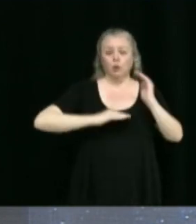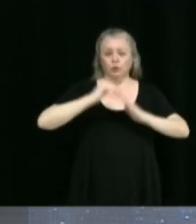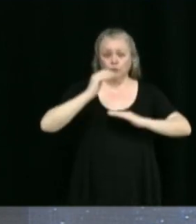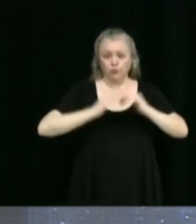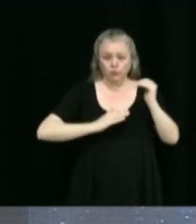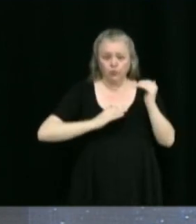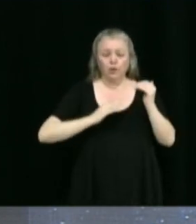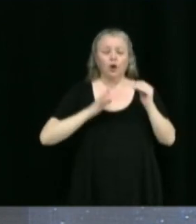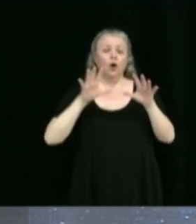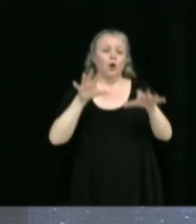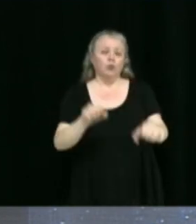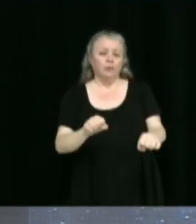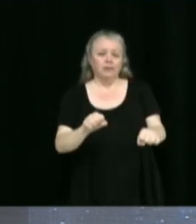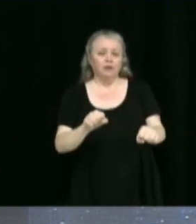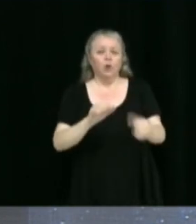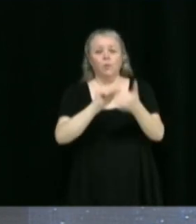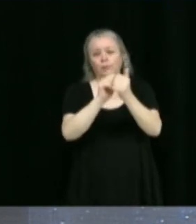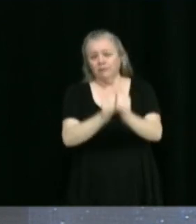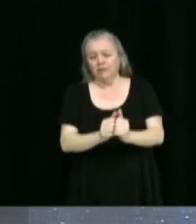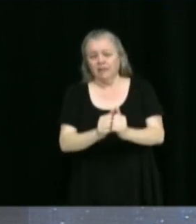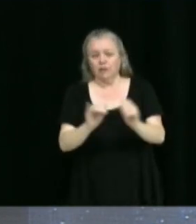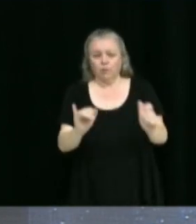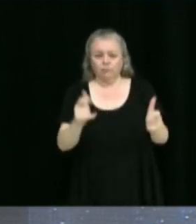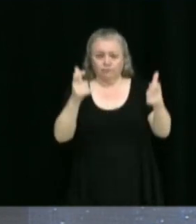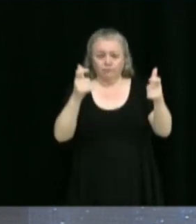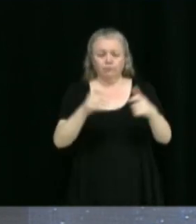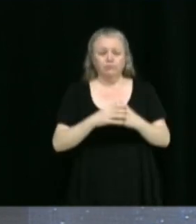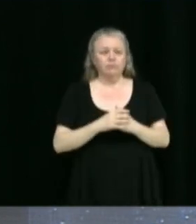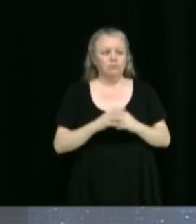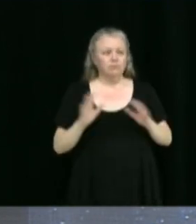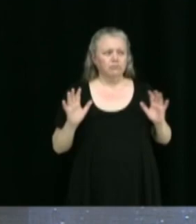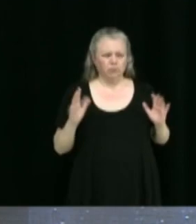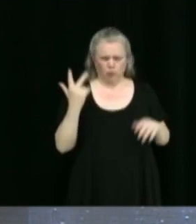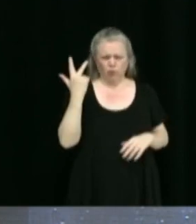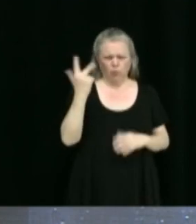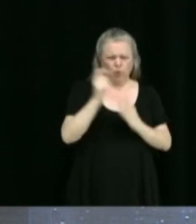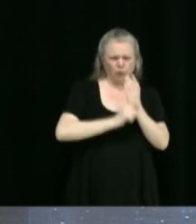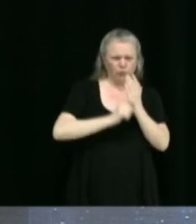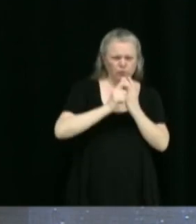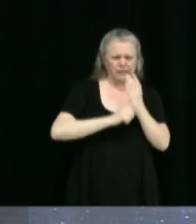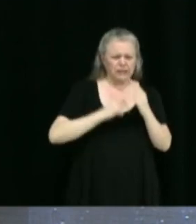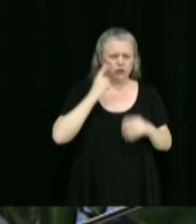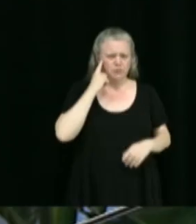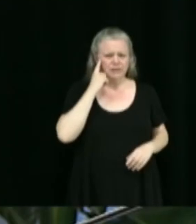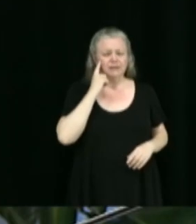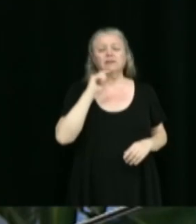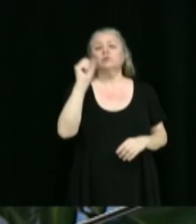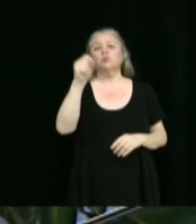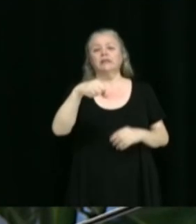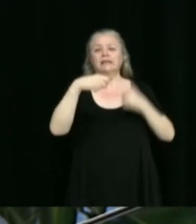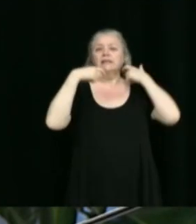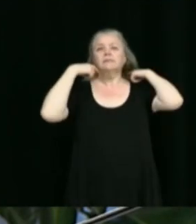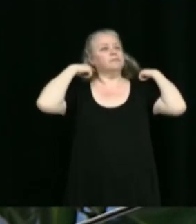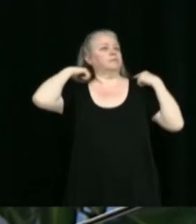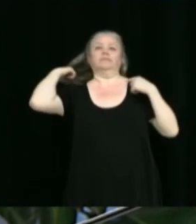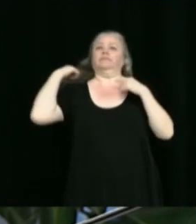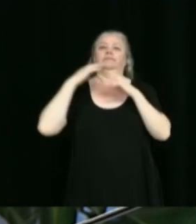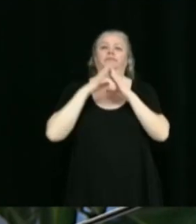'occupation d'un immeuble. On a trois dossiers. Oui. Donc, il s'agit pour